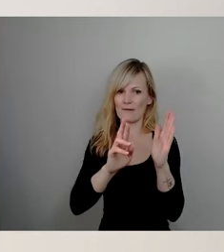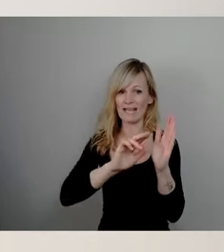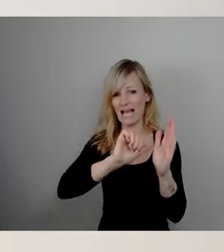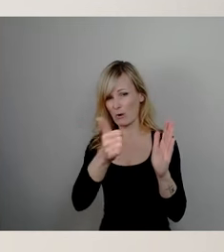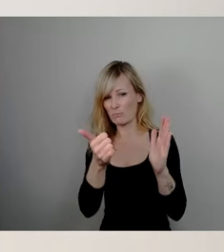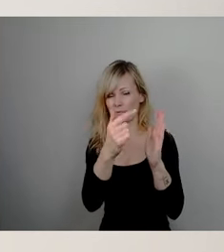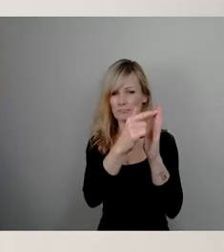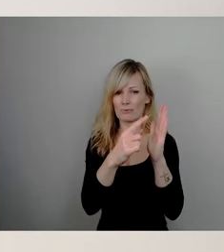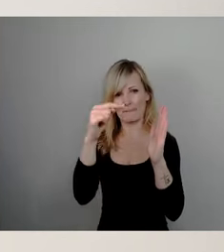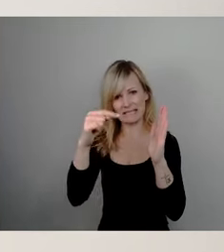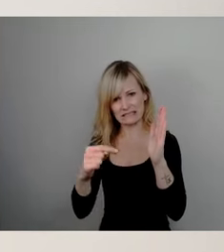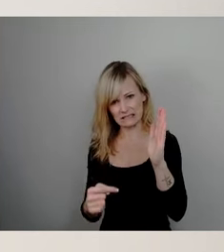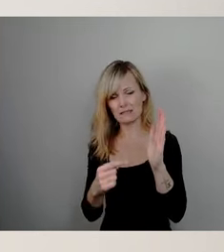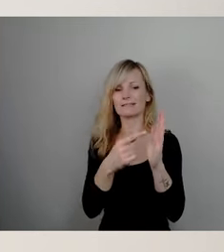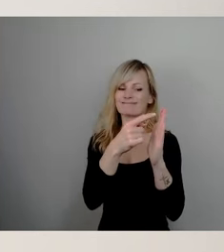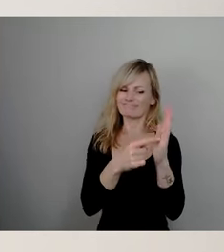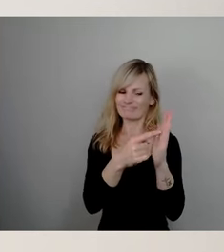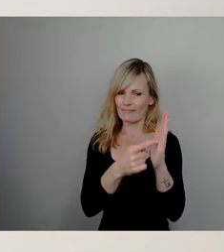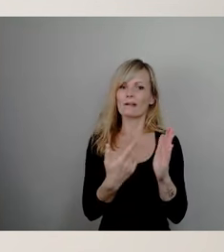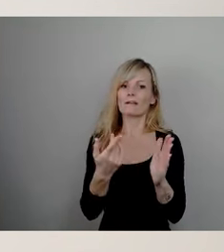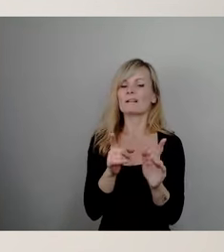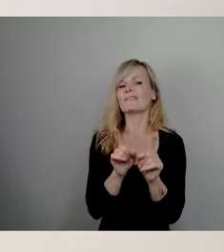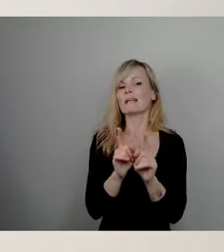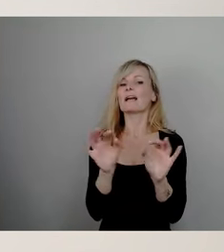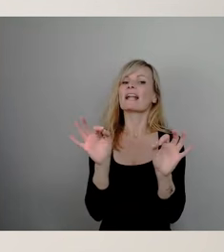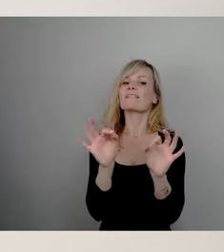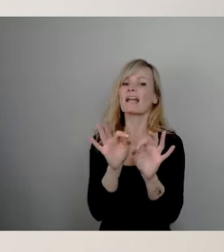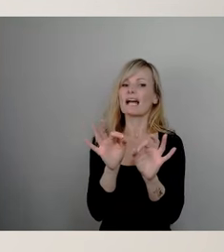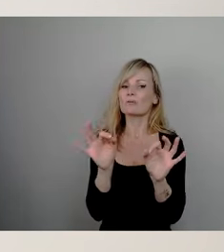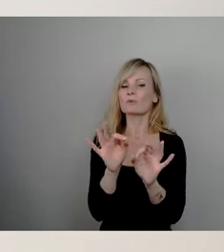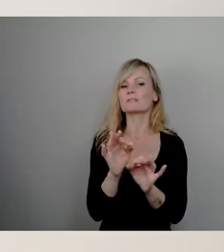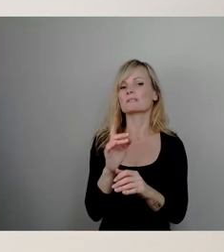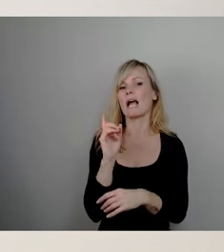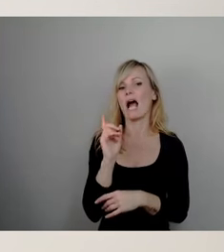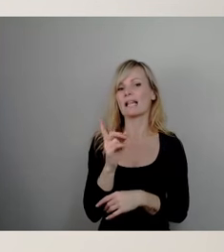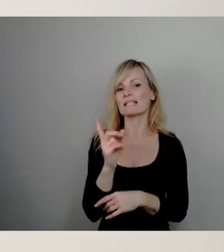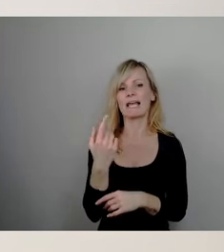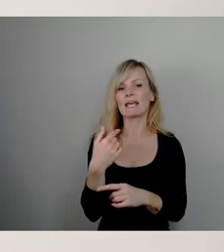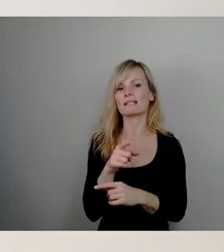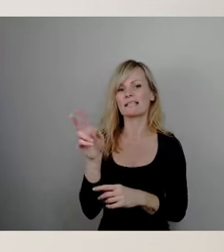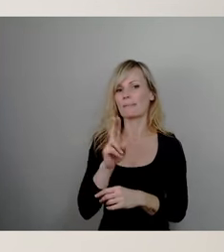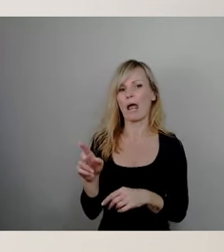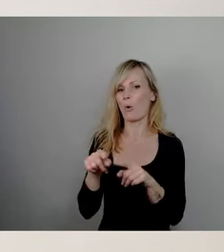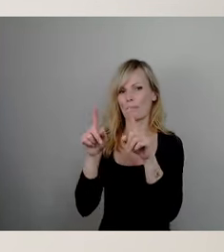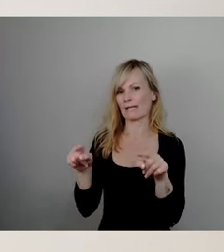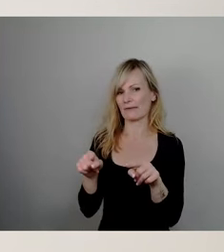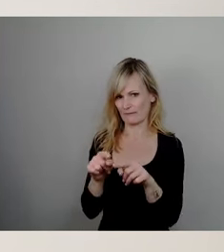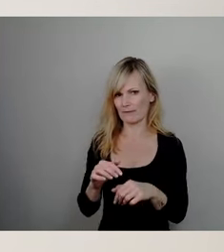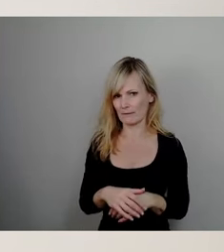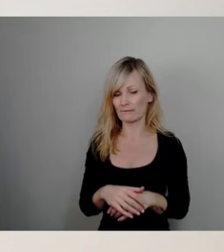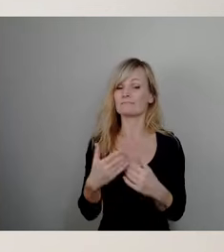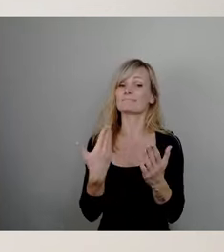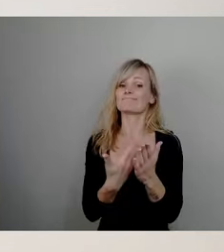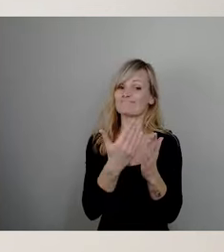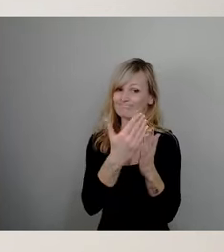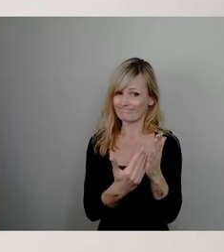möglicherweise, und das nennen wir Gefährdungsanzeige und die blaue Briefe im Übrigen, dass es möglicherweise sein könnte, dass nach